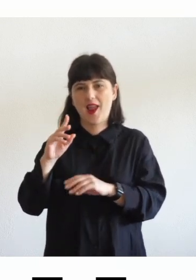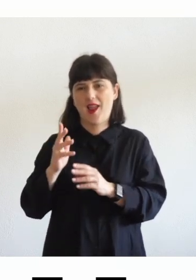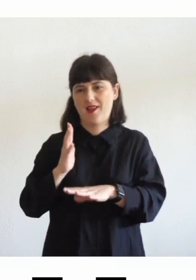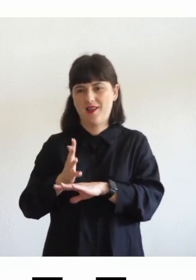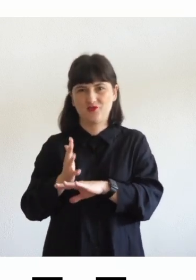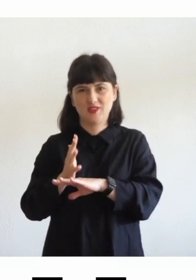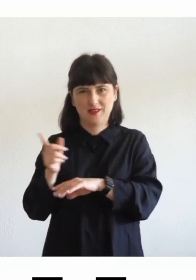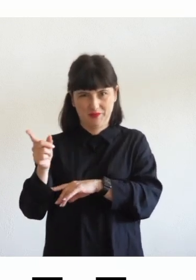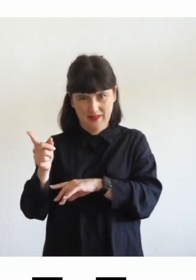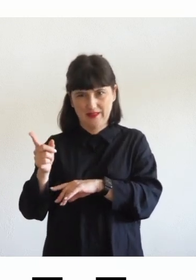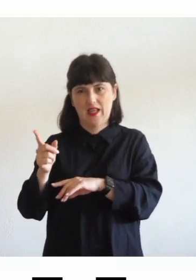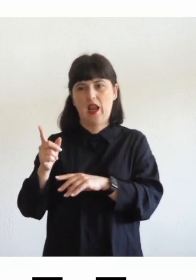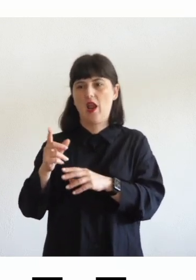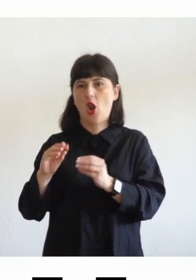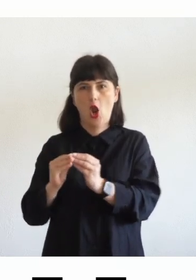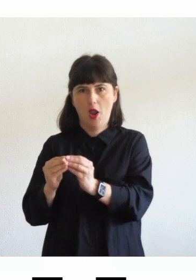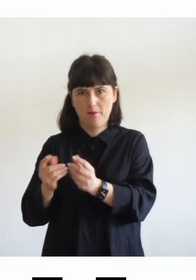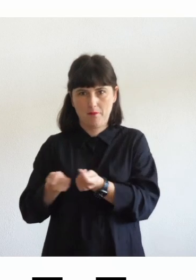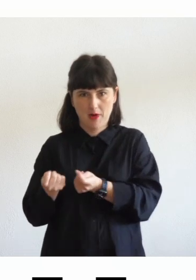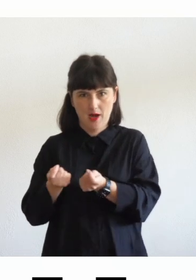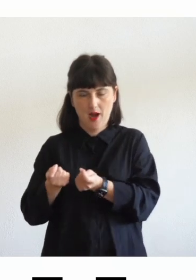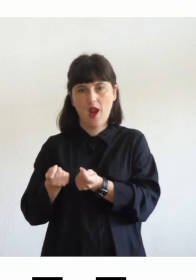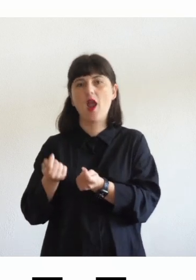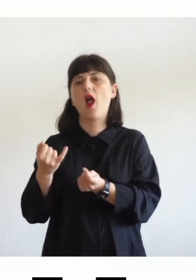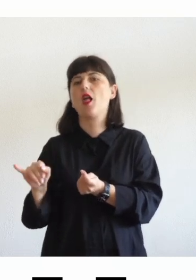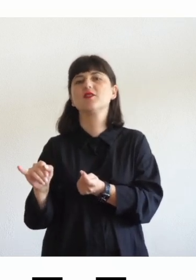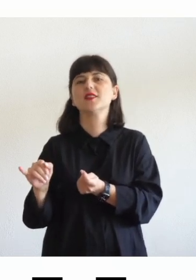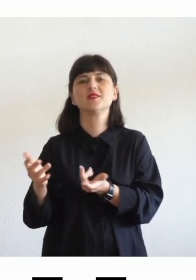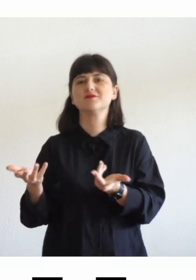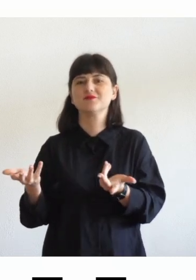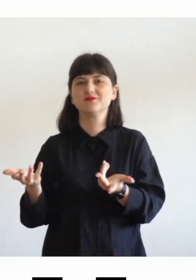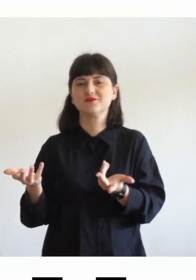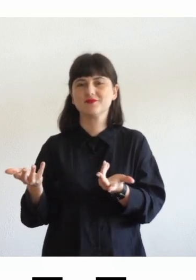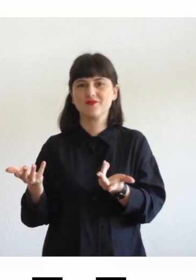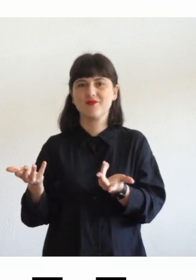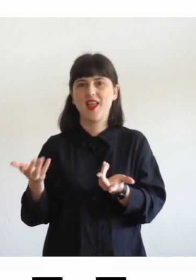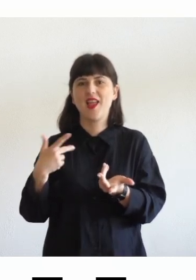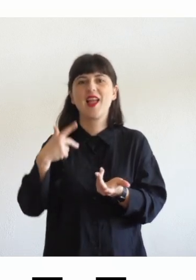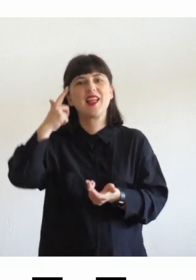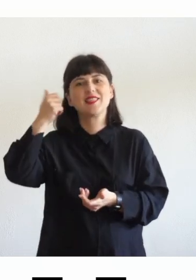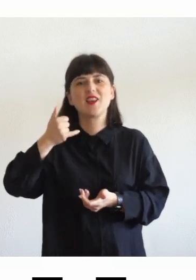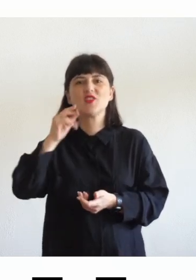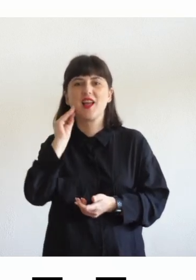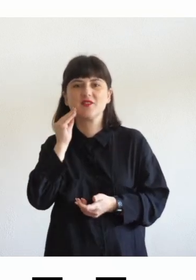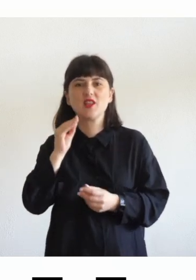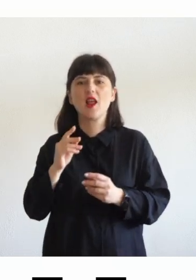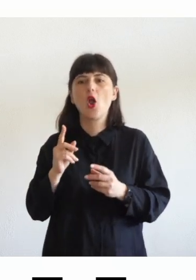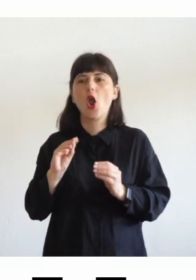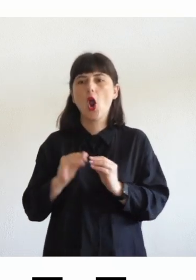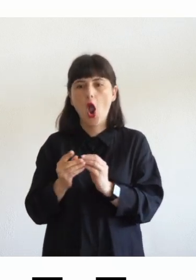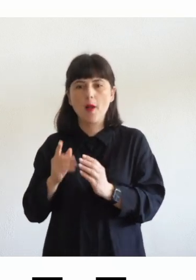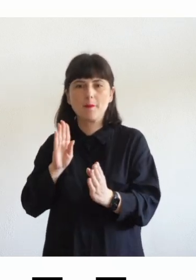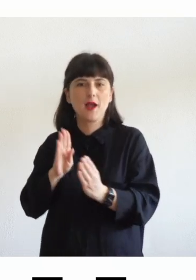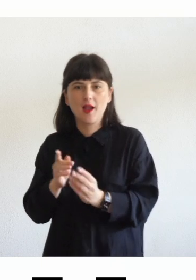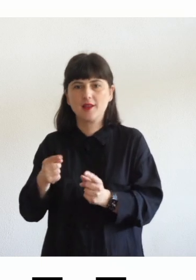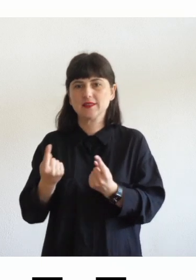ed infine la domanda delle domande è ok che ruolo avrà l'intelligenza artificiale su questo su questo tema quindi diciamo è stata un po'